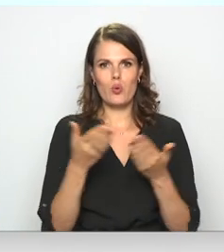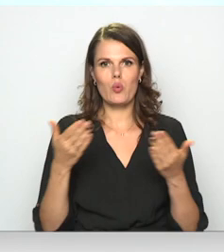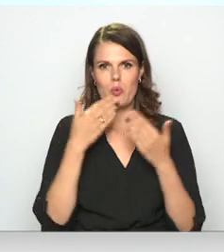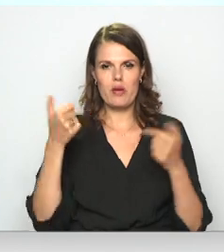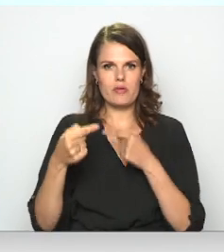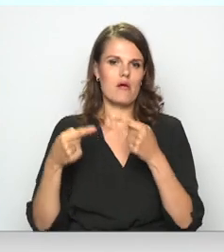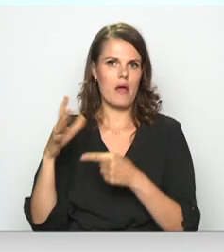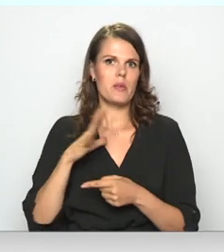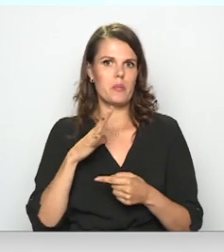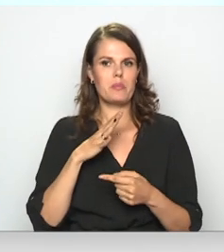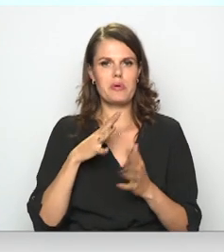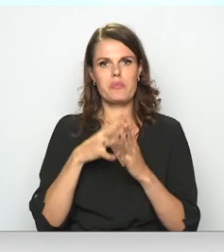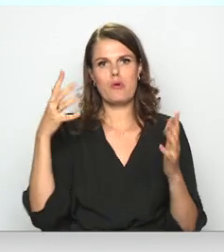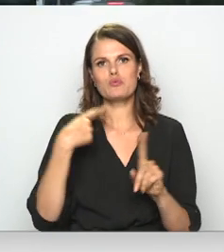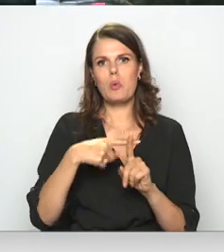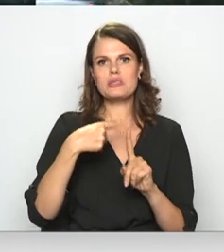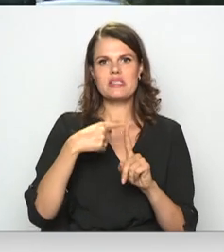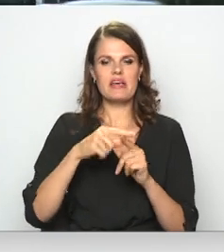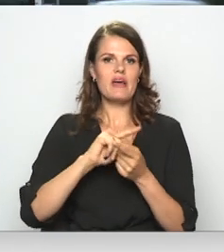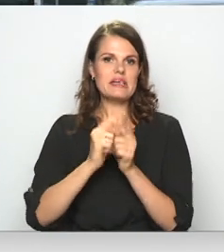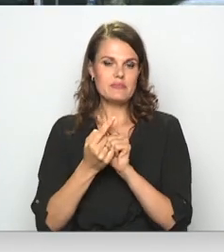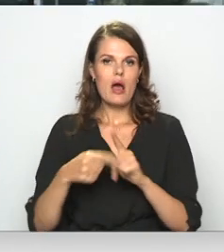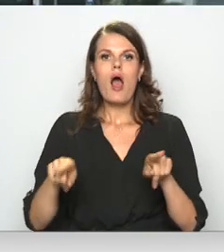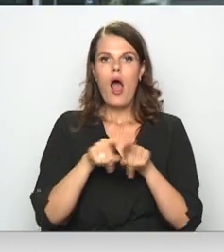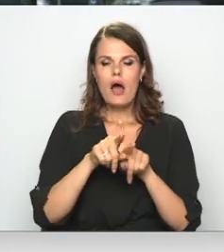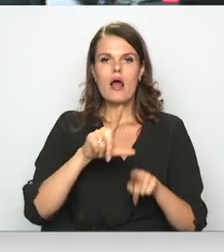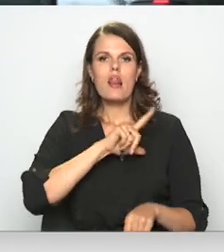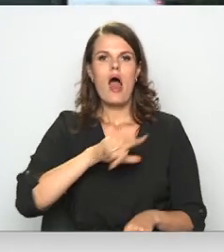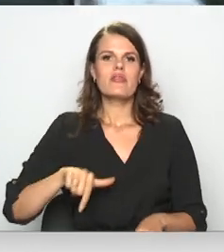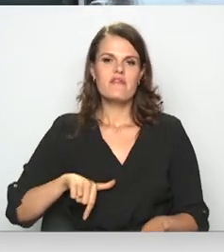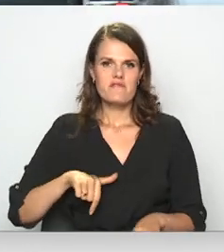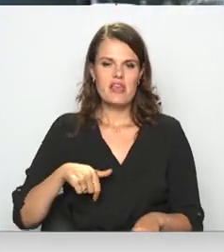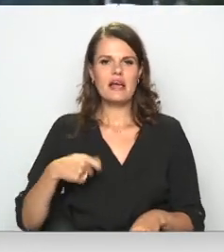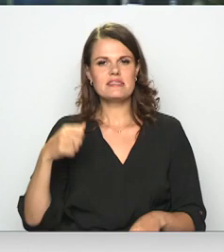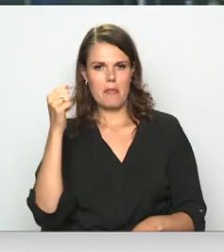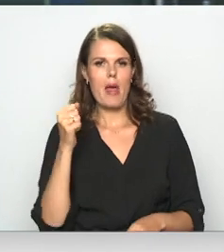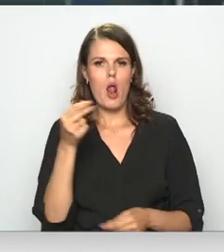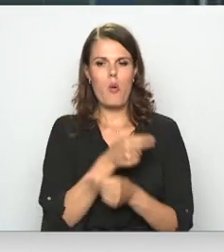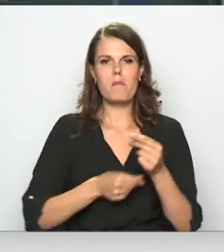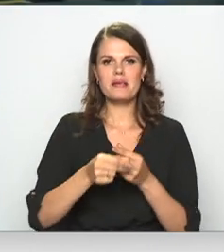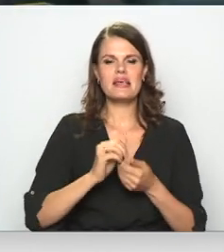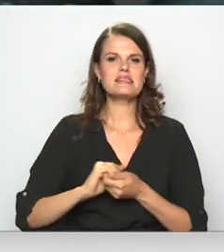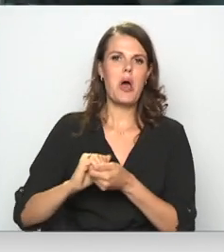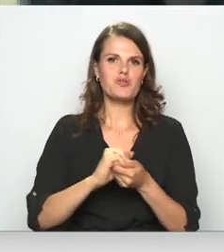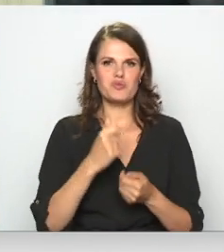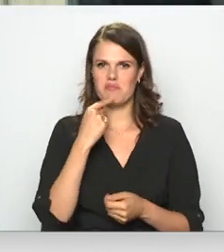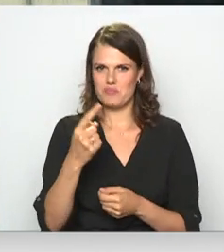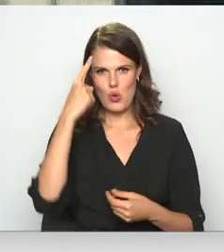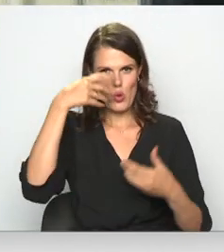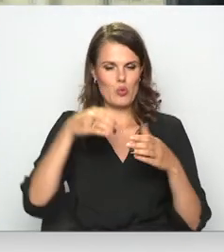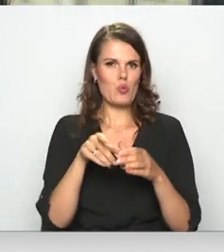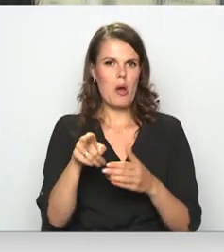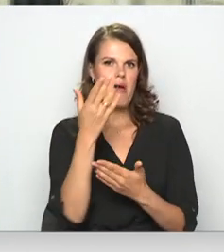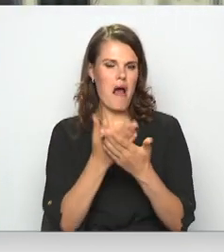notikušas būtisks pozitīvs izmaiņas. Arī Latvijas spēļu biznesa asociācija uzskat, ka Čekavas domas deputātu argumenti neesot